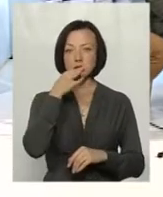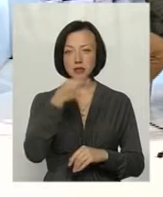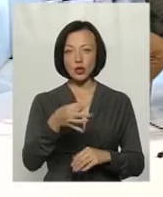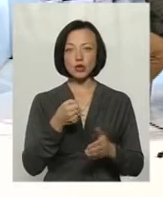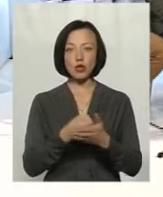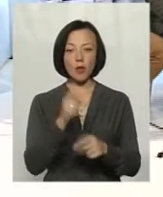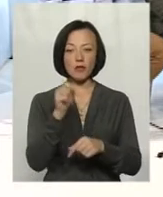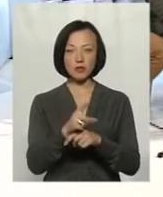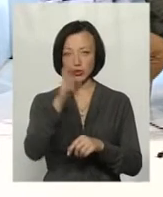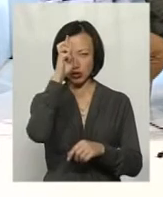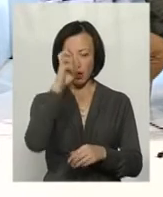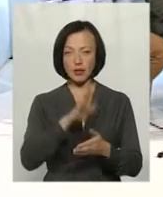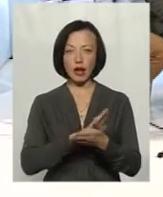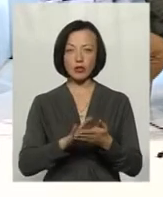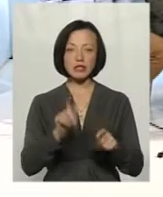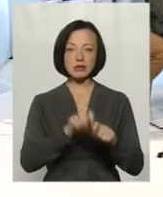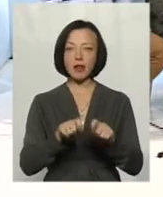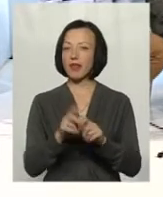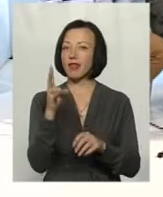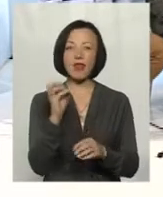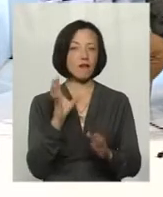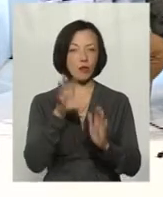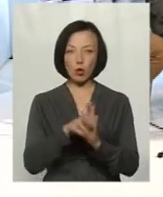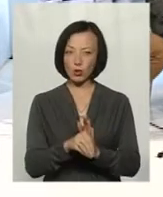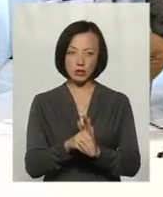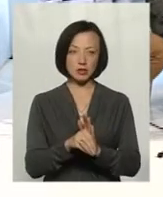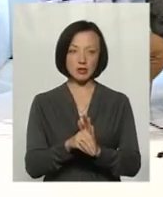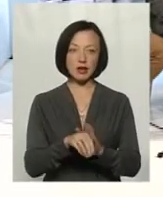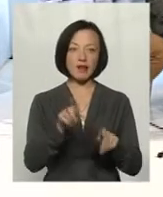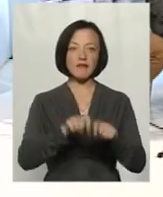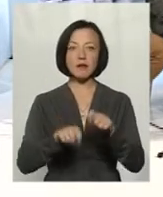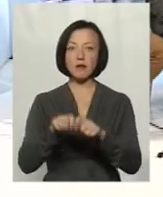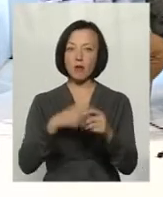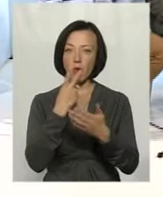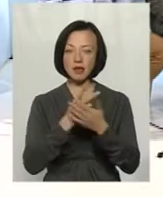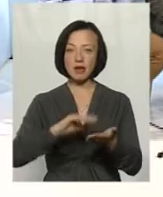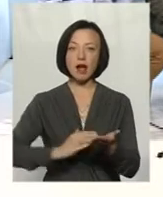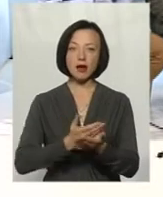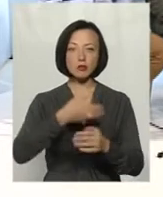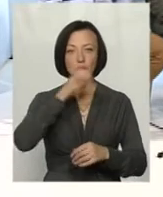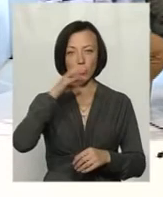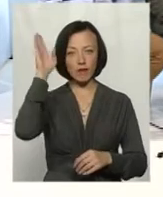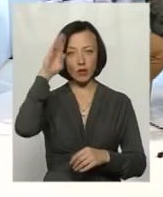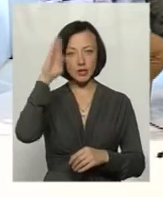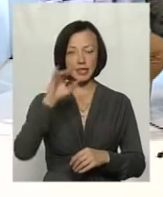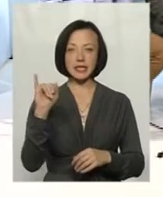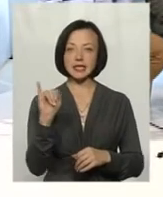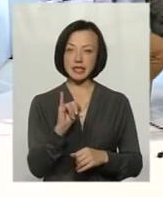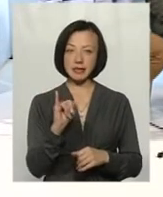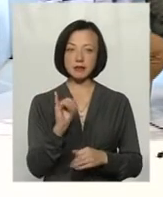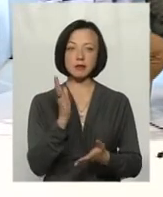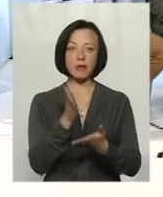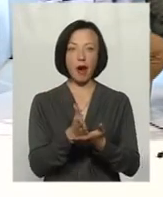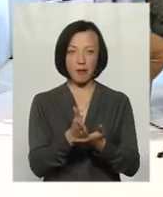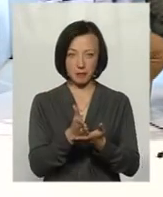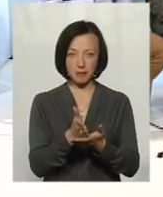повноваження Державної екологічної інспекції не входить в вимірювання показників в якості саме питної води. І прямим